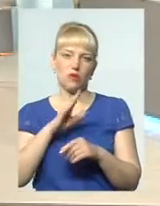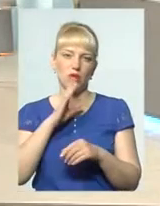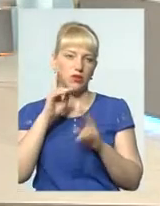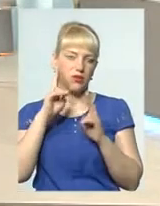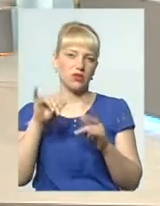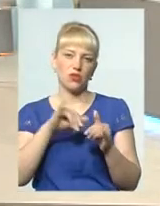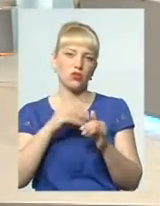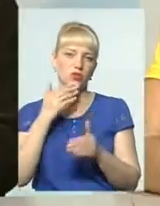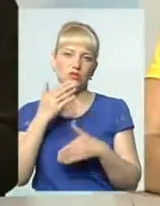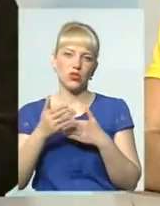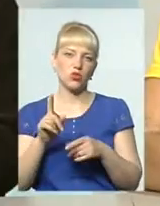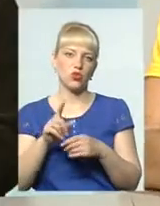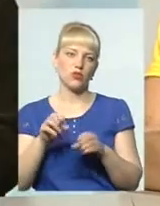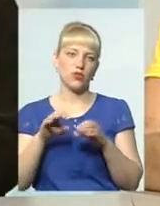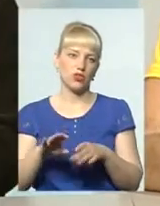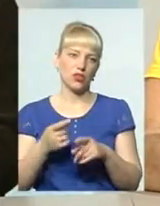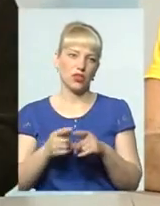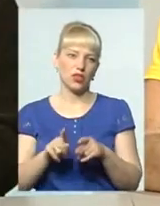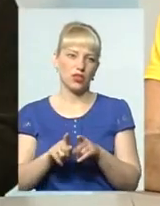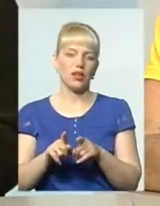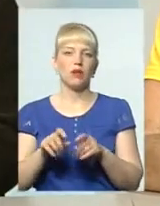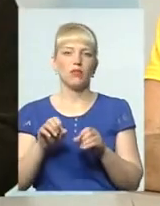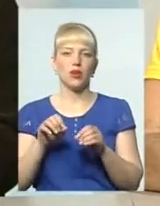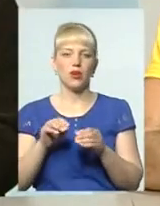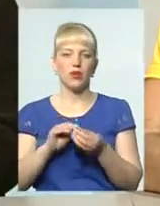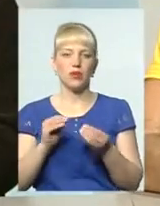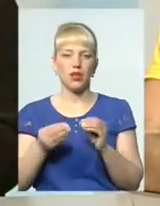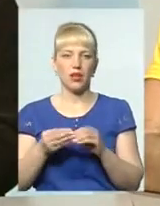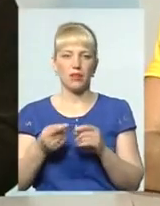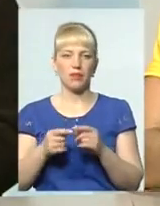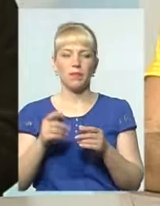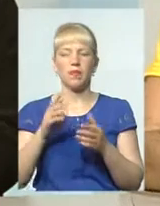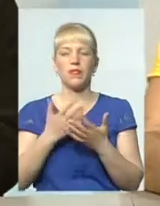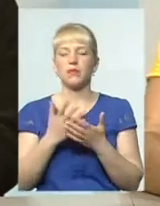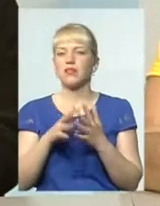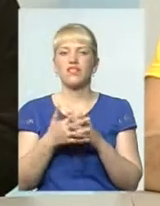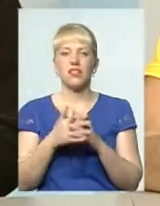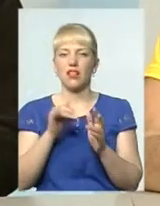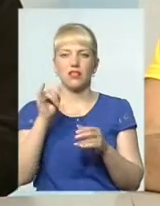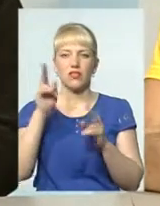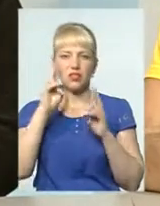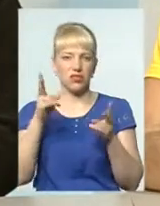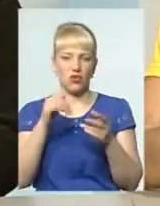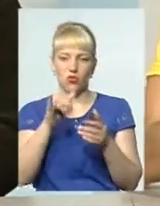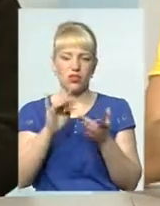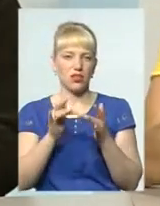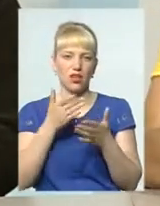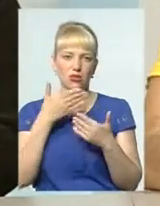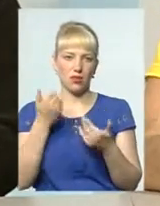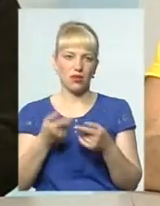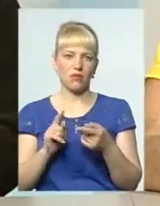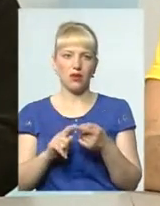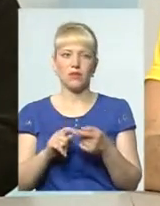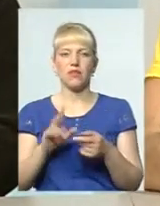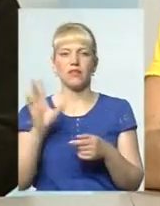і не знала, де звернутися, бо здивіться такі сім'ї, вони в далеких селах. Вони не мають до кого звернутися, в них навіть немає того інтернету. На цей посарафанному